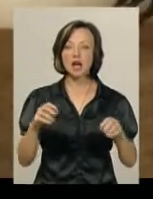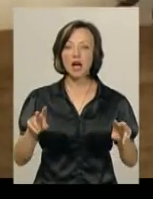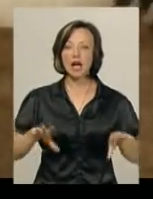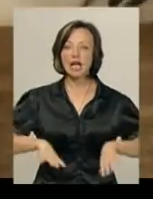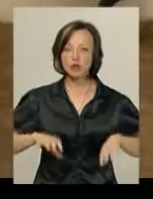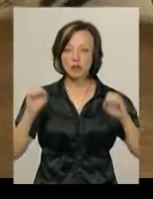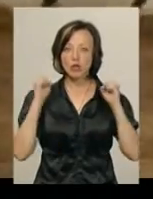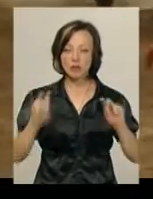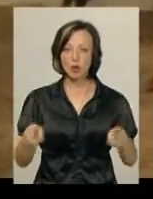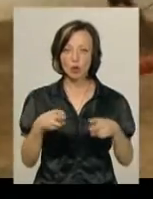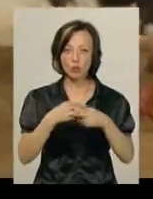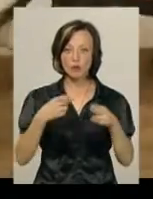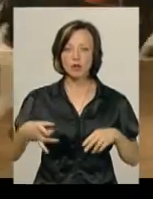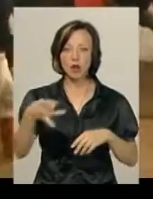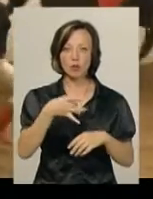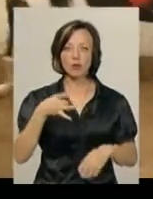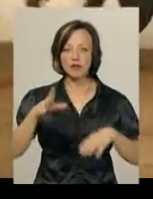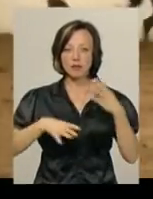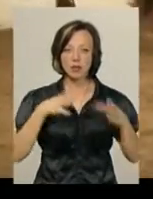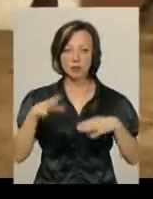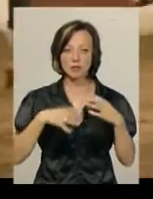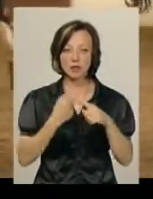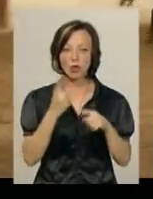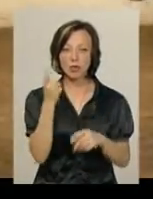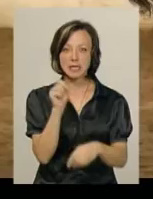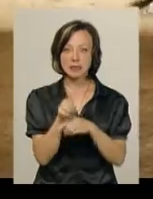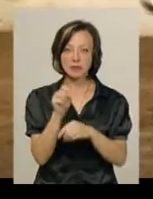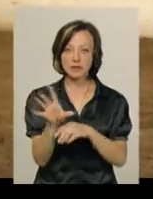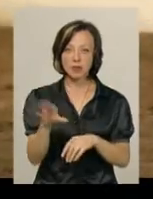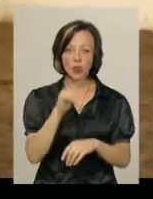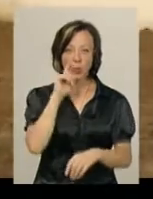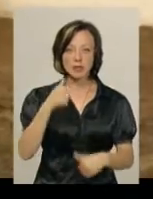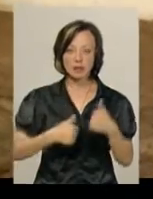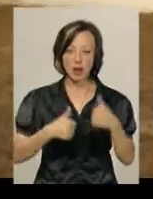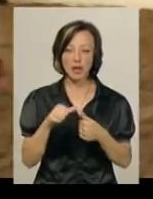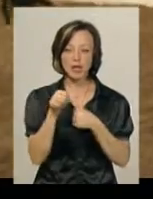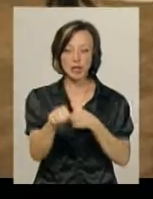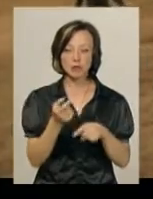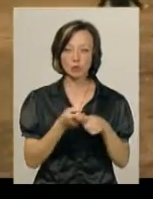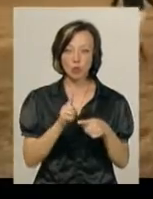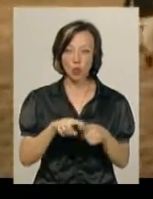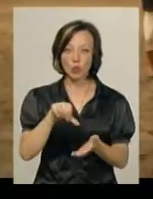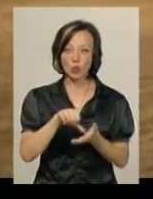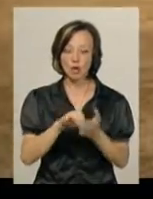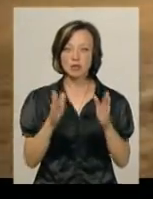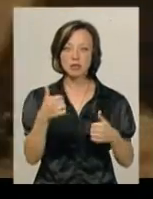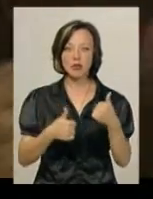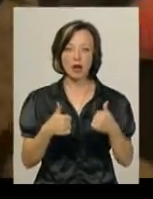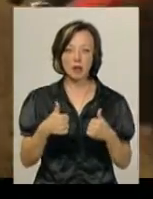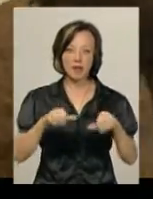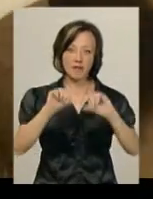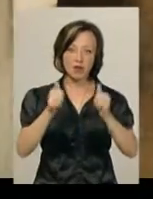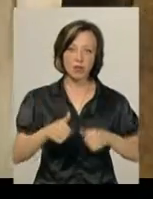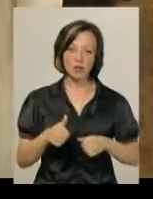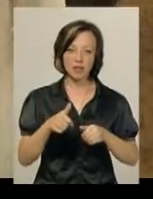Іванковець Дунаєвецького району відпрацьовують джигітовку. Це одна із дисциплін всеукраїнських змагань. Крім джигітовки, учасники змагатимуться в фігурній